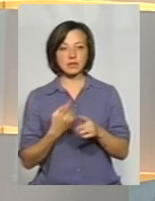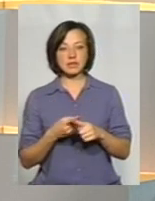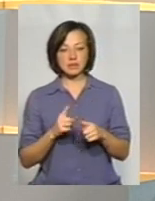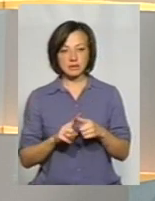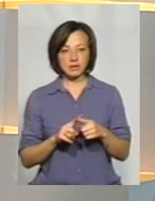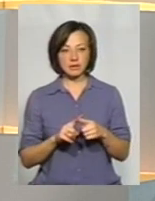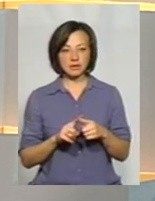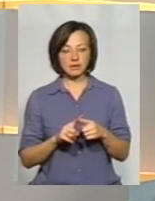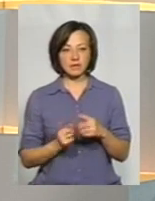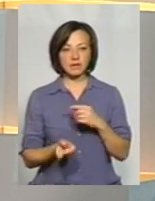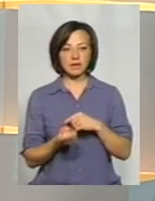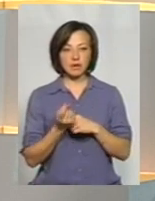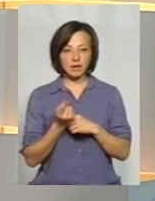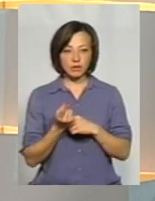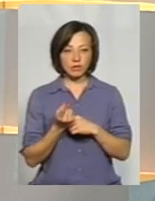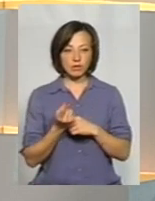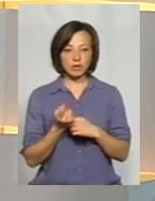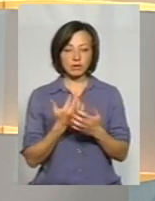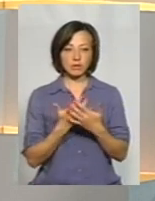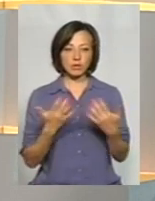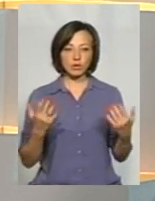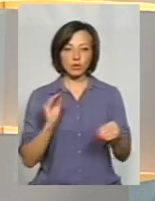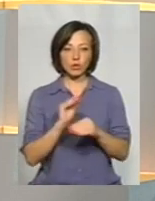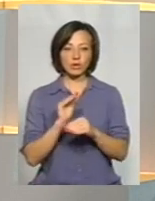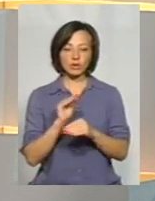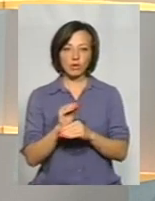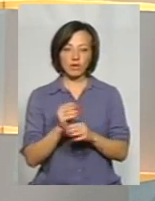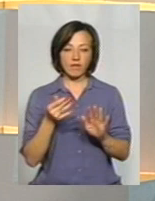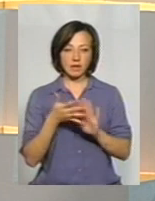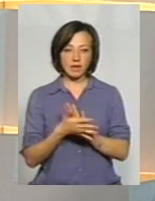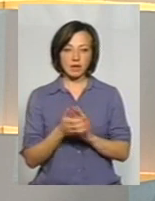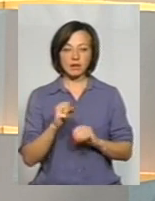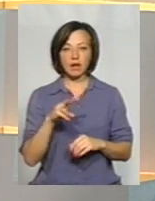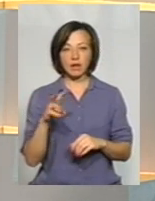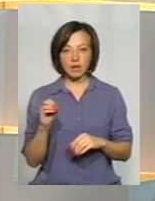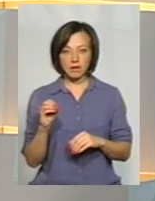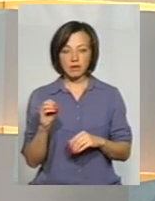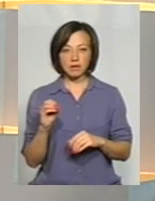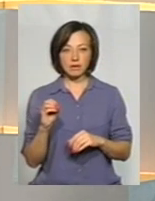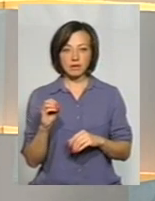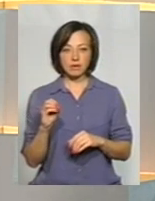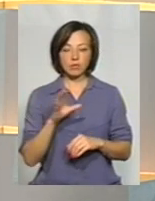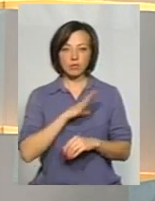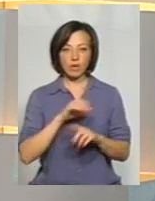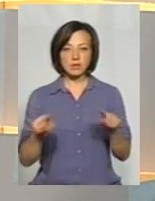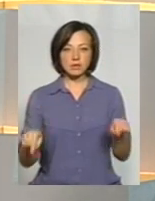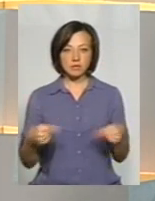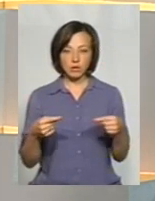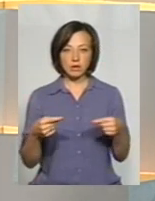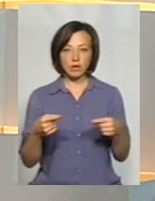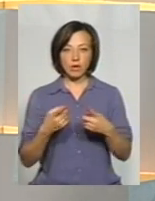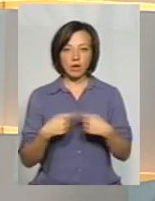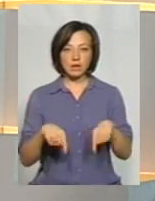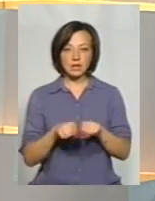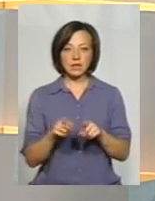виникають багато додаткових витрат. Але була створена організація